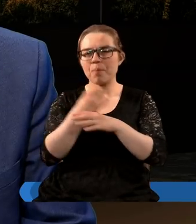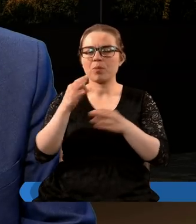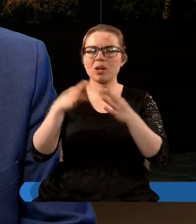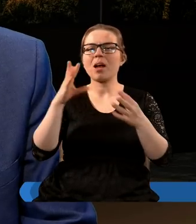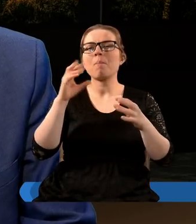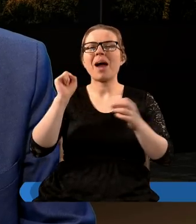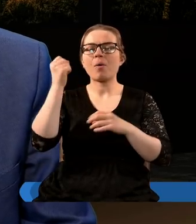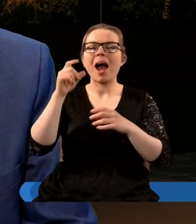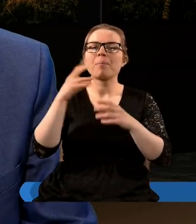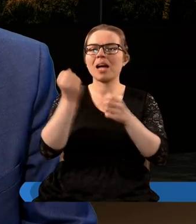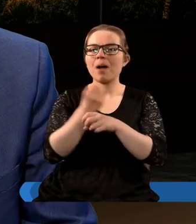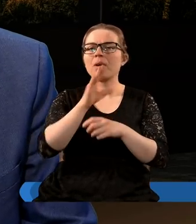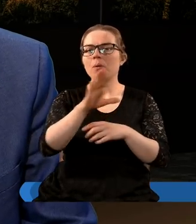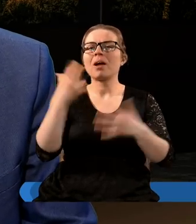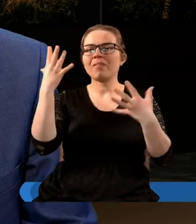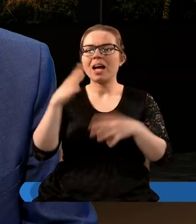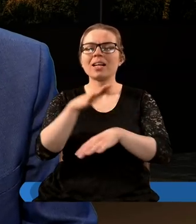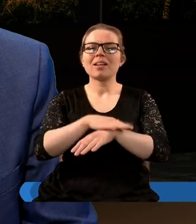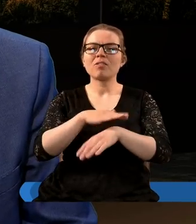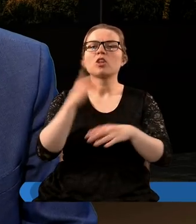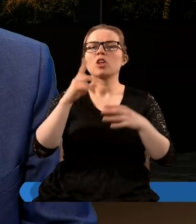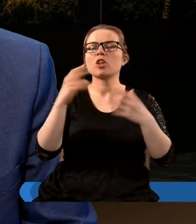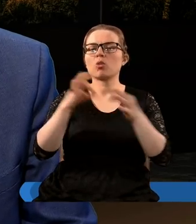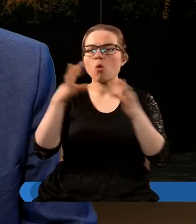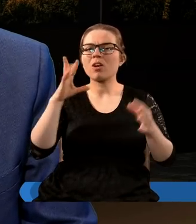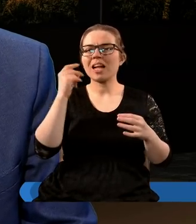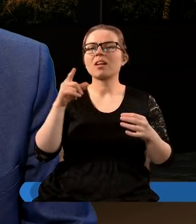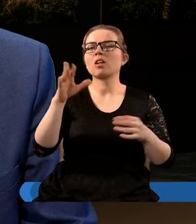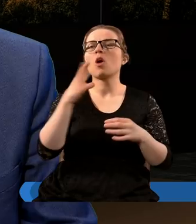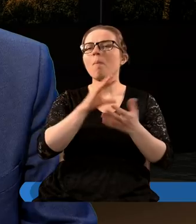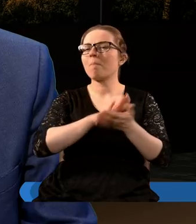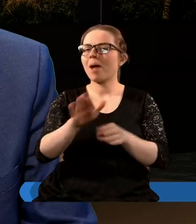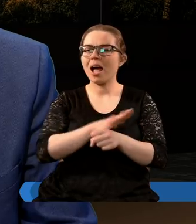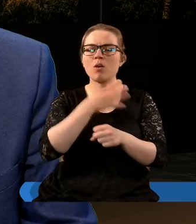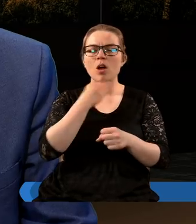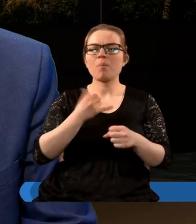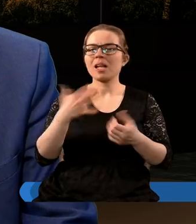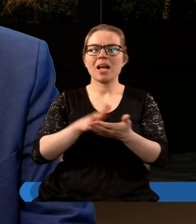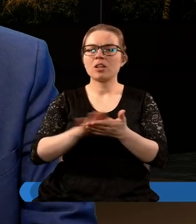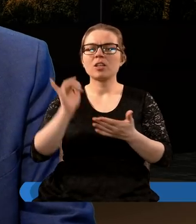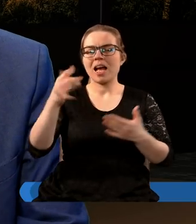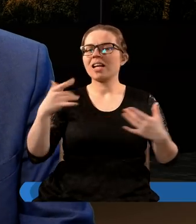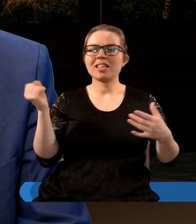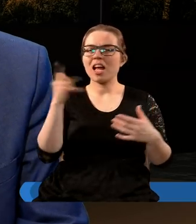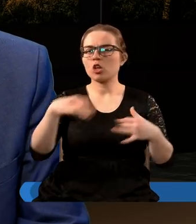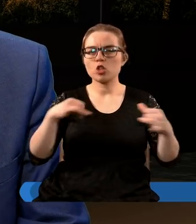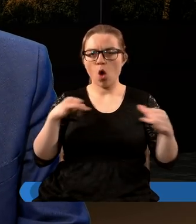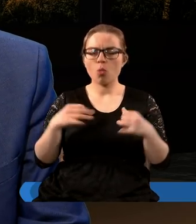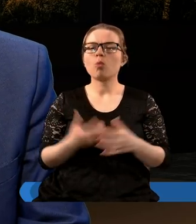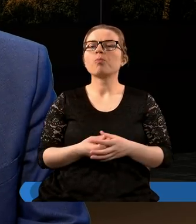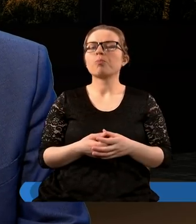kamieniami i perłami, a miała w ręce swej złoty kielich pełen obrzydliwości i nieczystości jej nierządu.